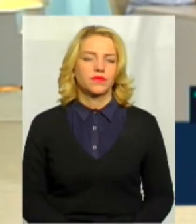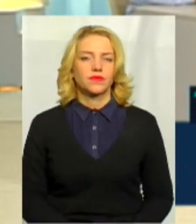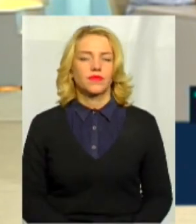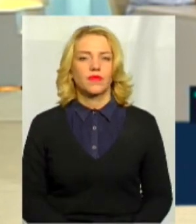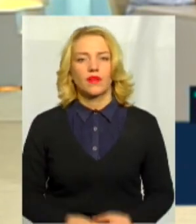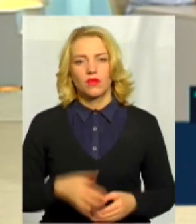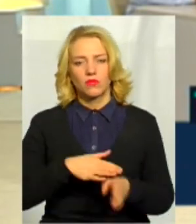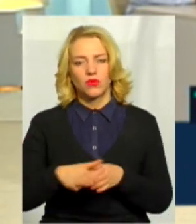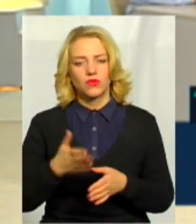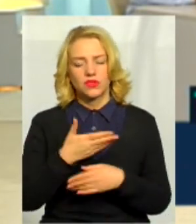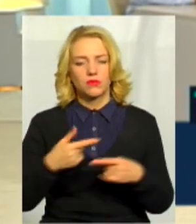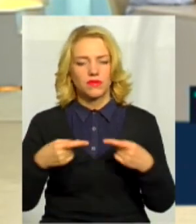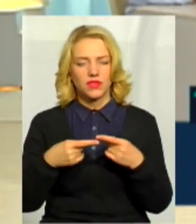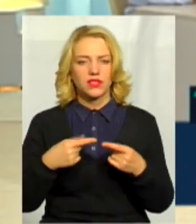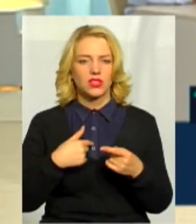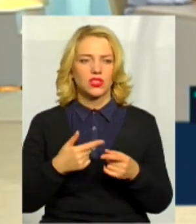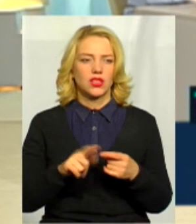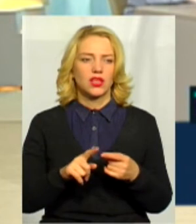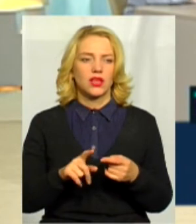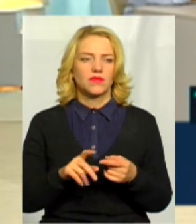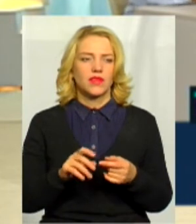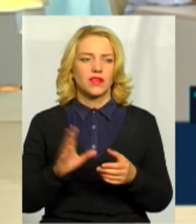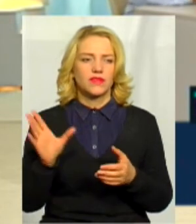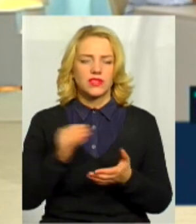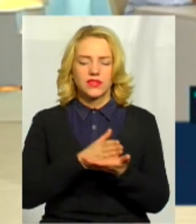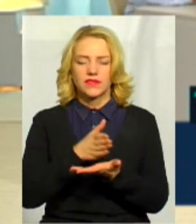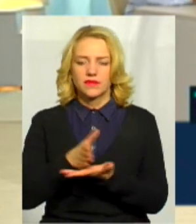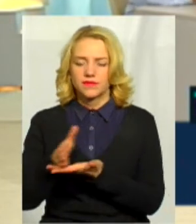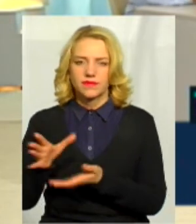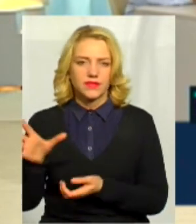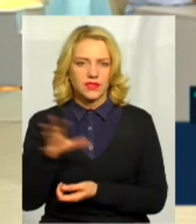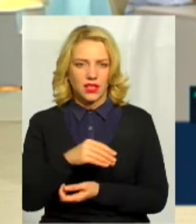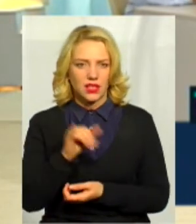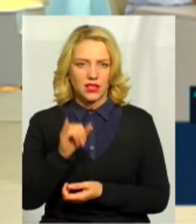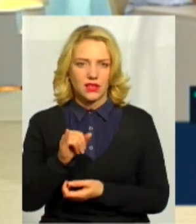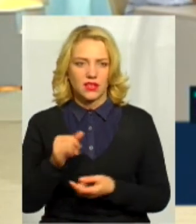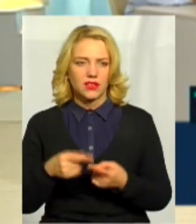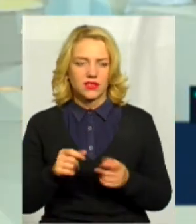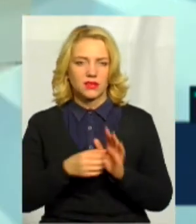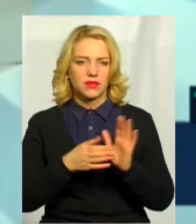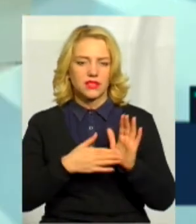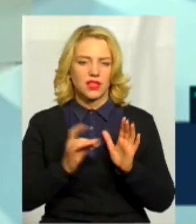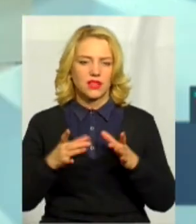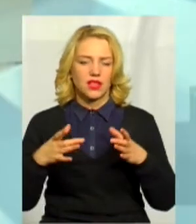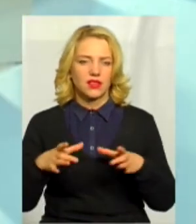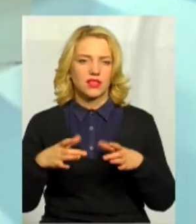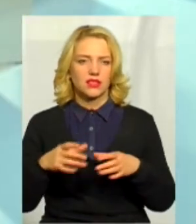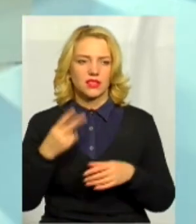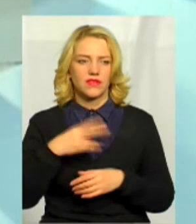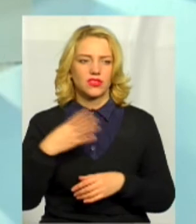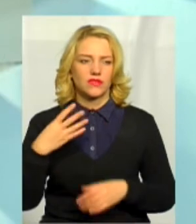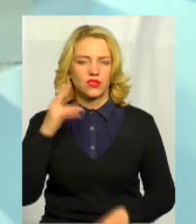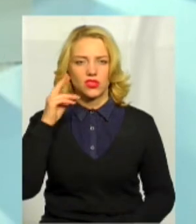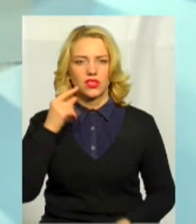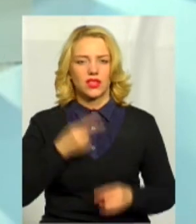Повністю ми визначили місію, візію, цілі, все. І запросили їх на диспут 24 числа,